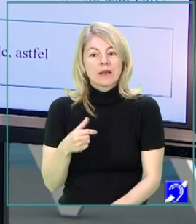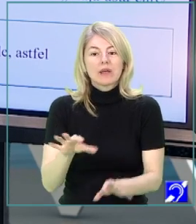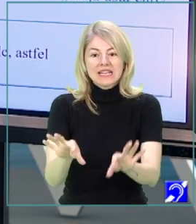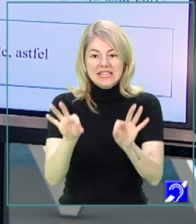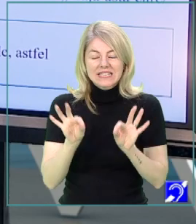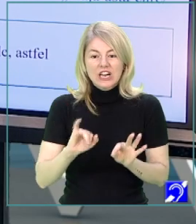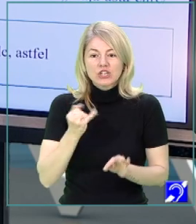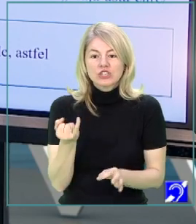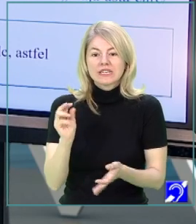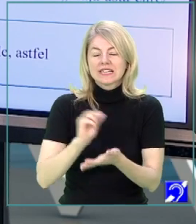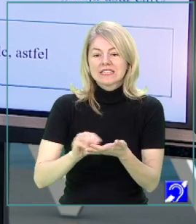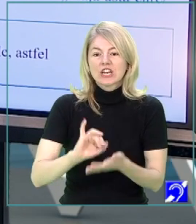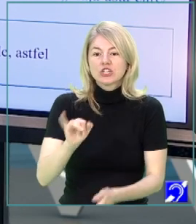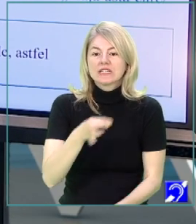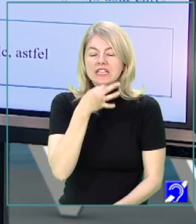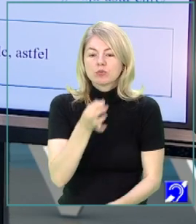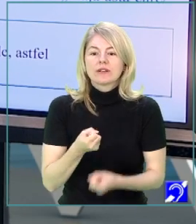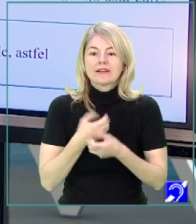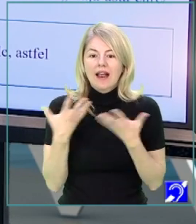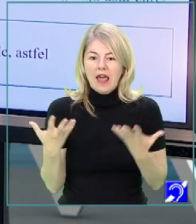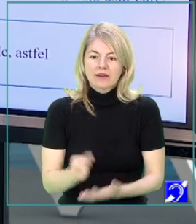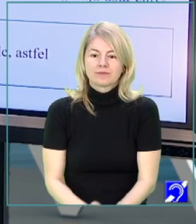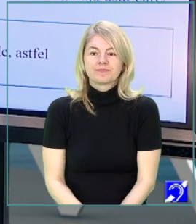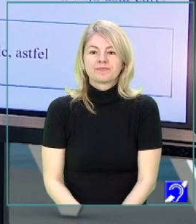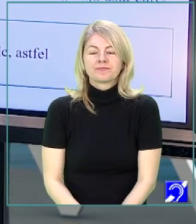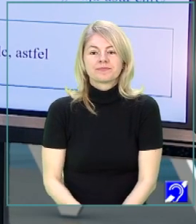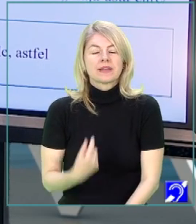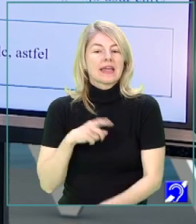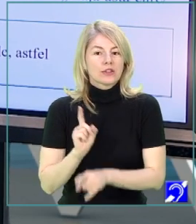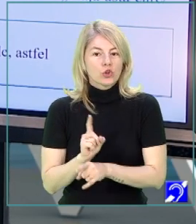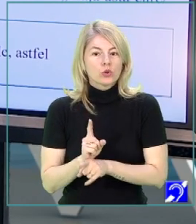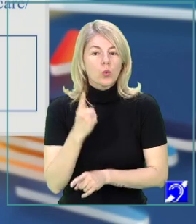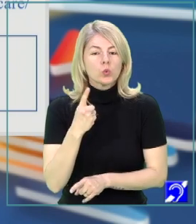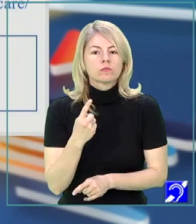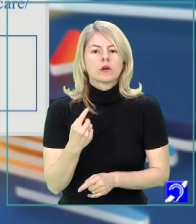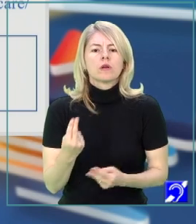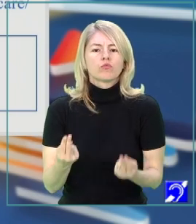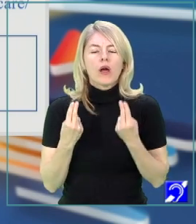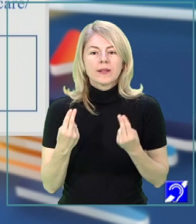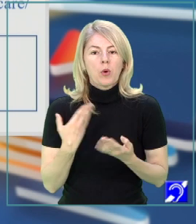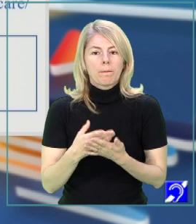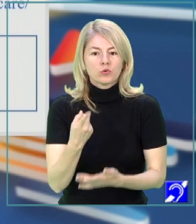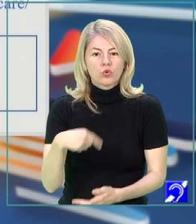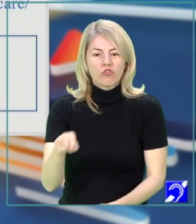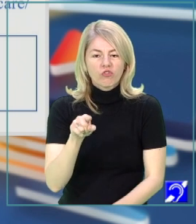figura de stil și să precizați felul ei. De asemenea, un lucru foarte important pentru voi,